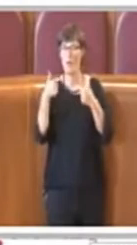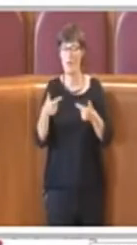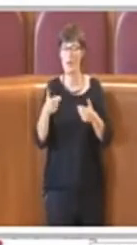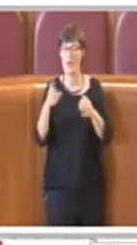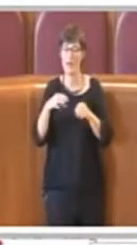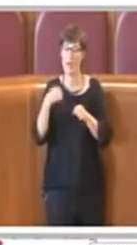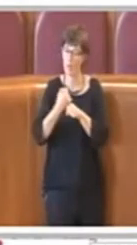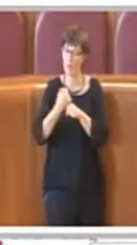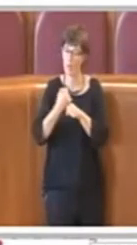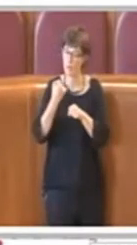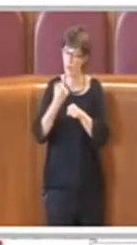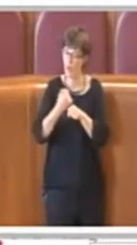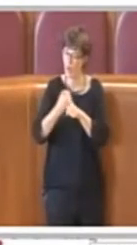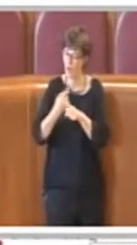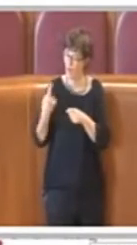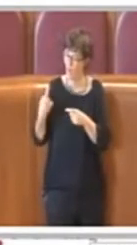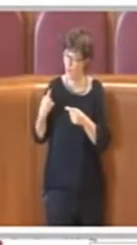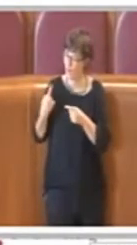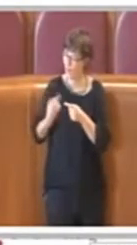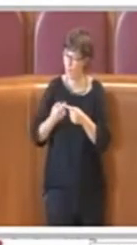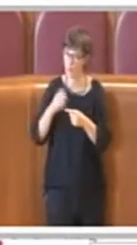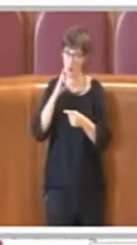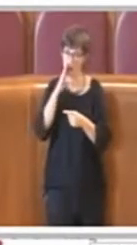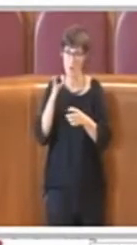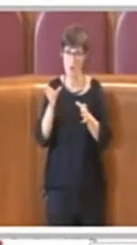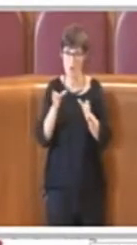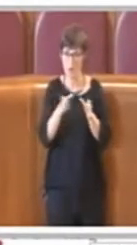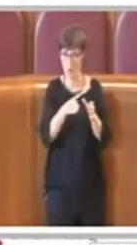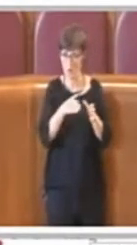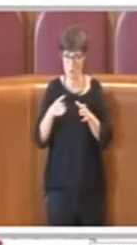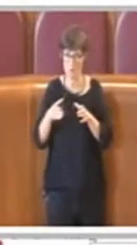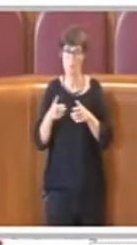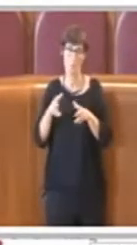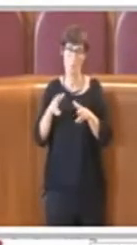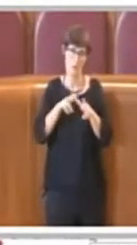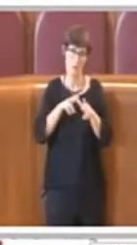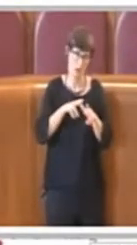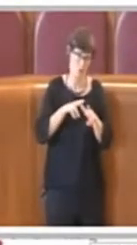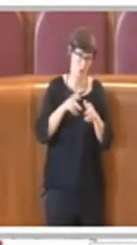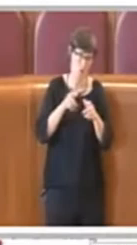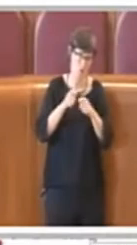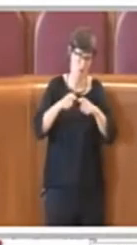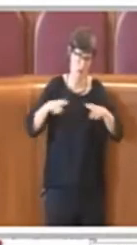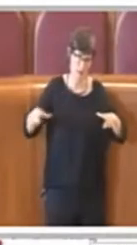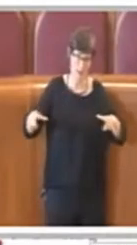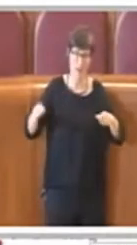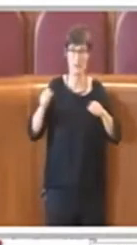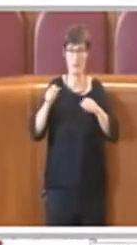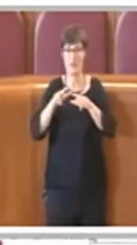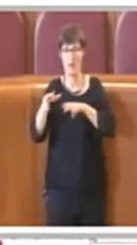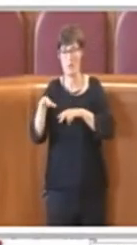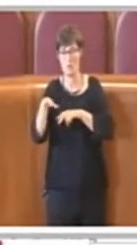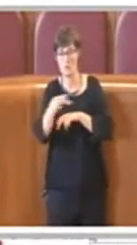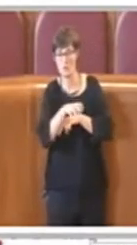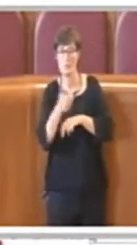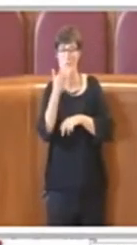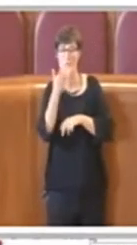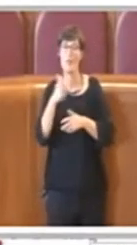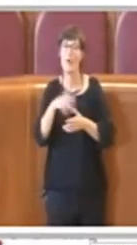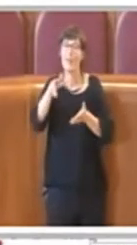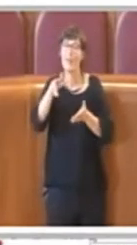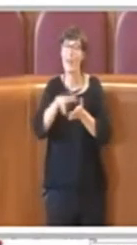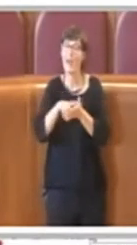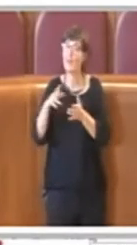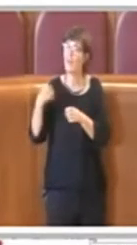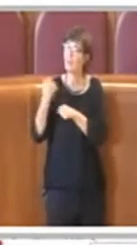svolto da tutte le consulte, sia la cittadina ma ovviamente questo varrà anche per le consulte municipali. Questo ci è stato